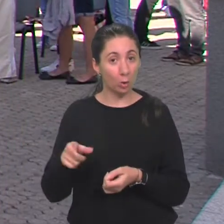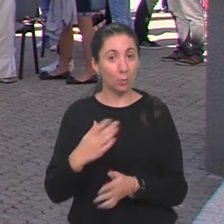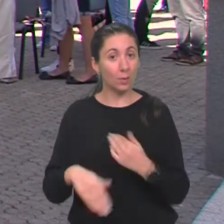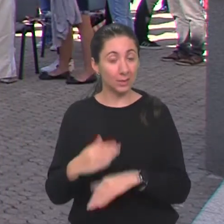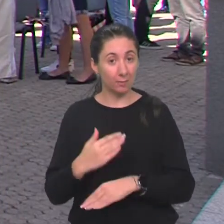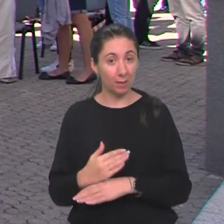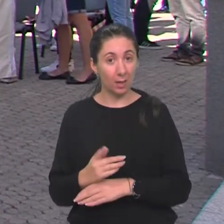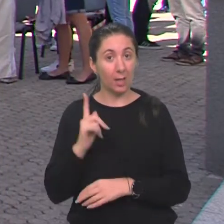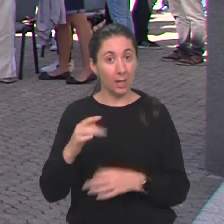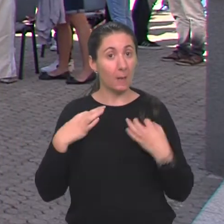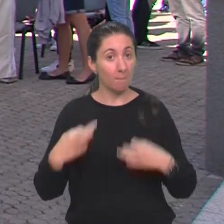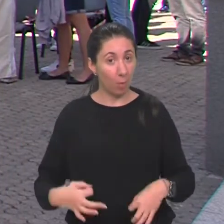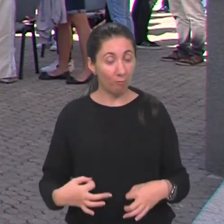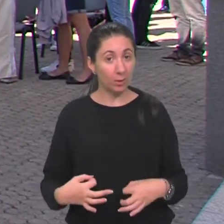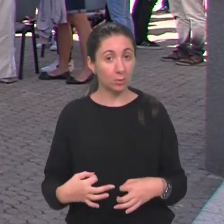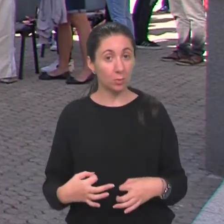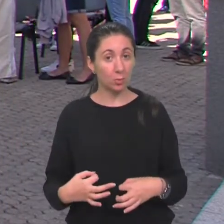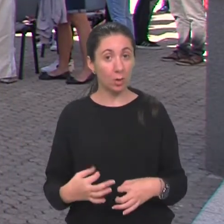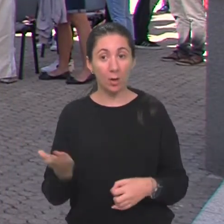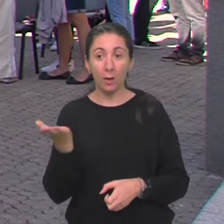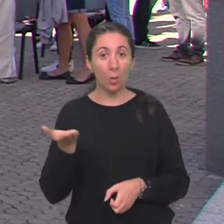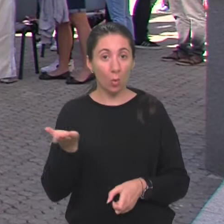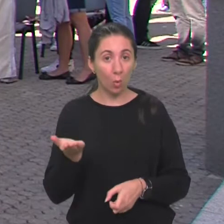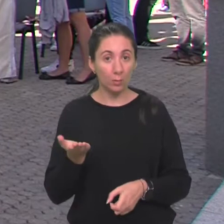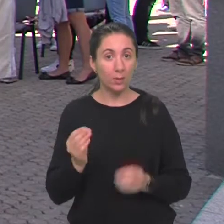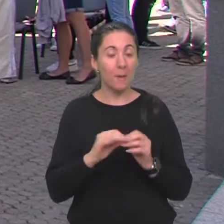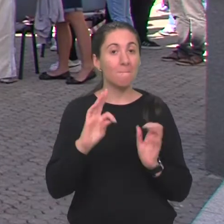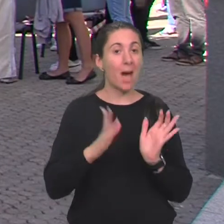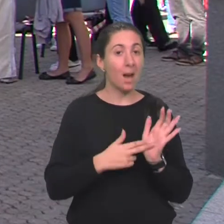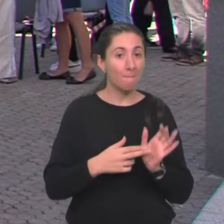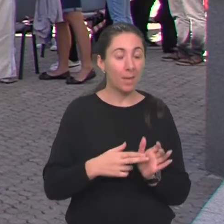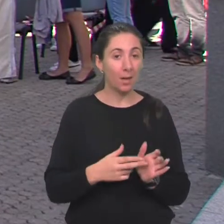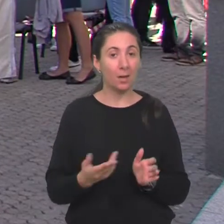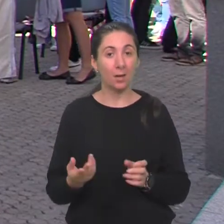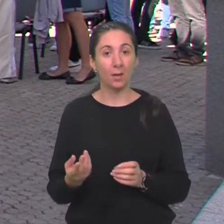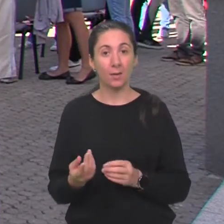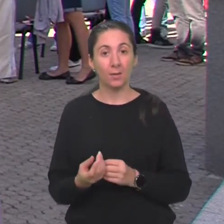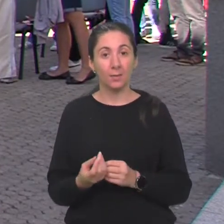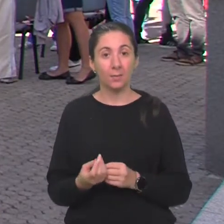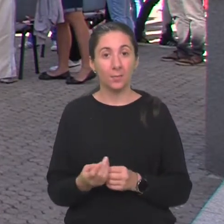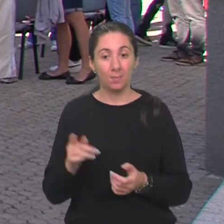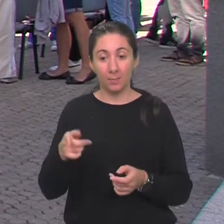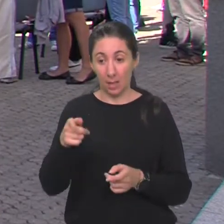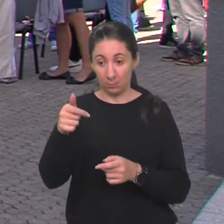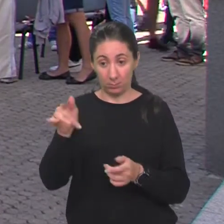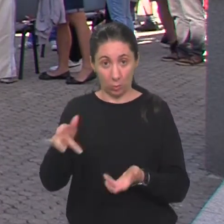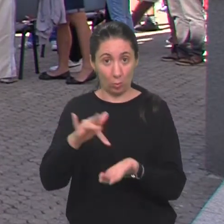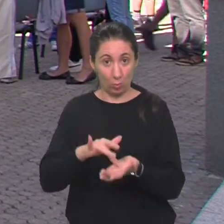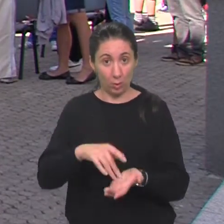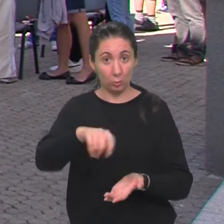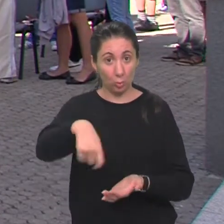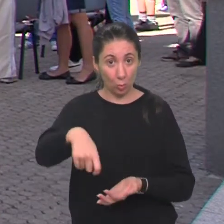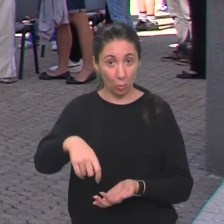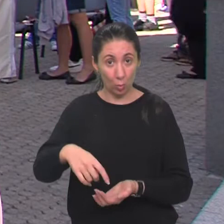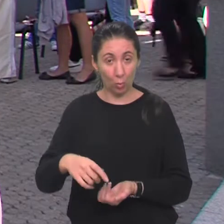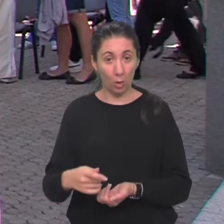invaliditetom, i profesionalni ugostitelji, barmeni, na licu mjesta, znači kuhaju